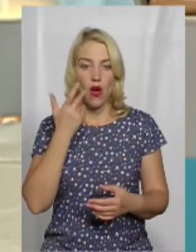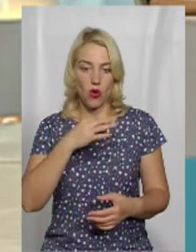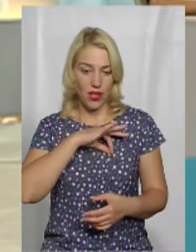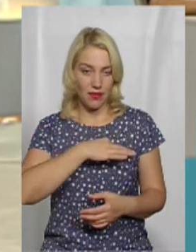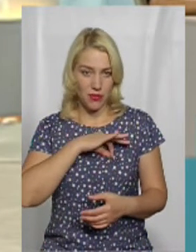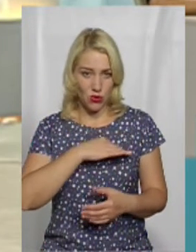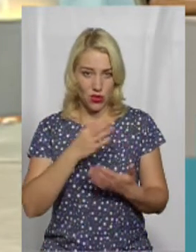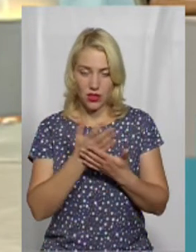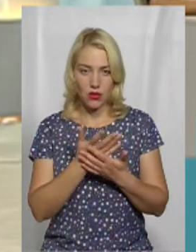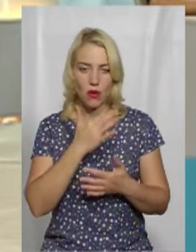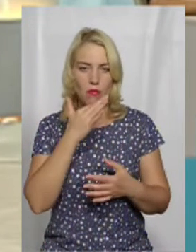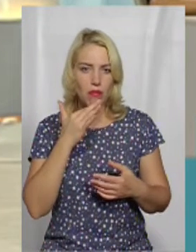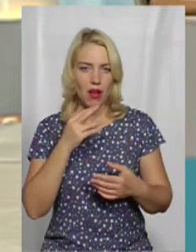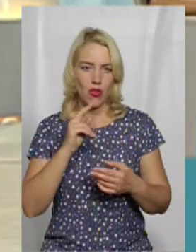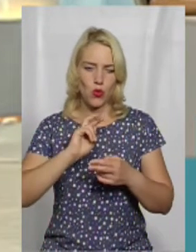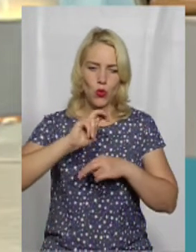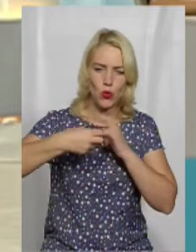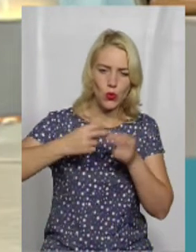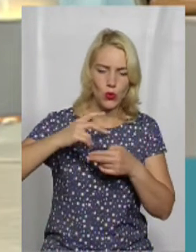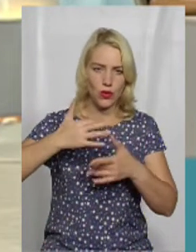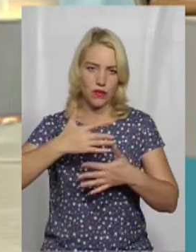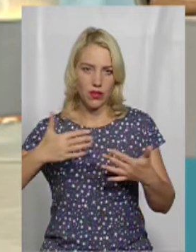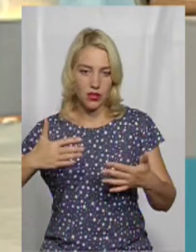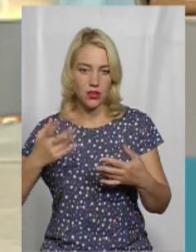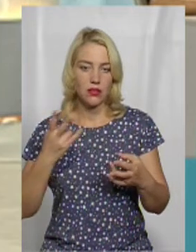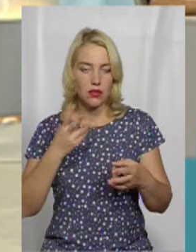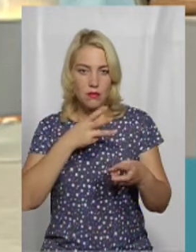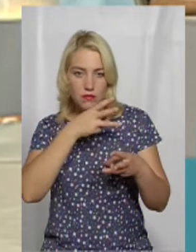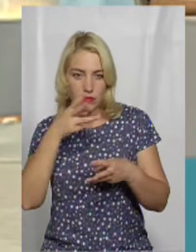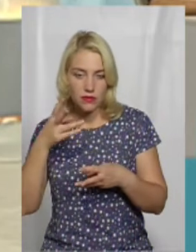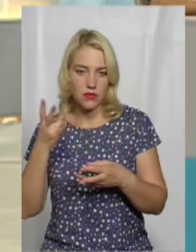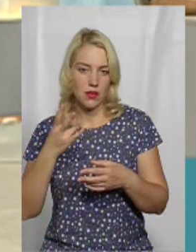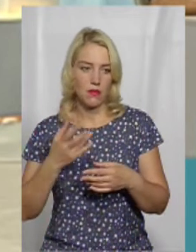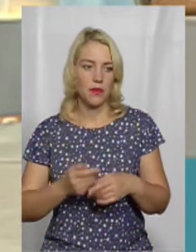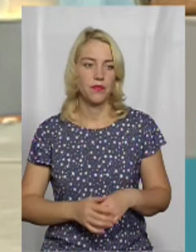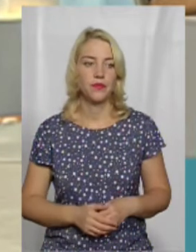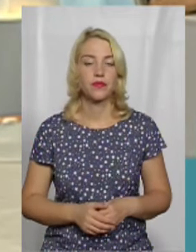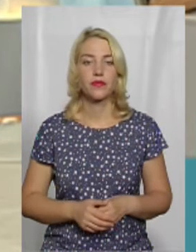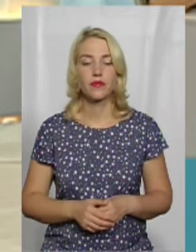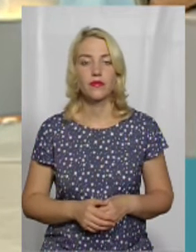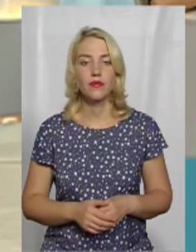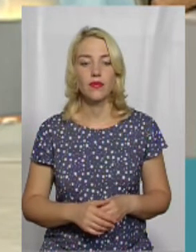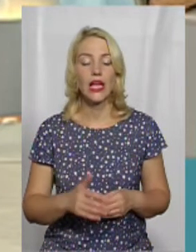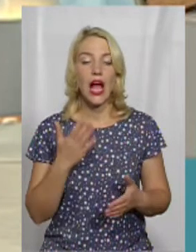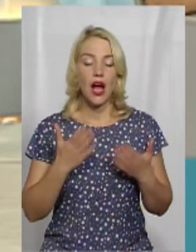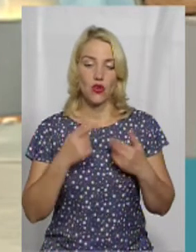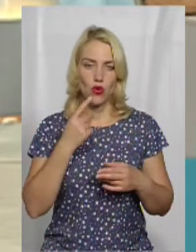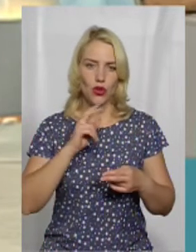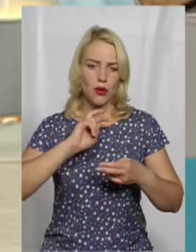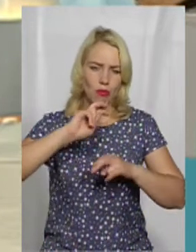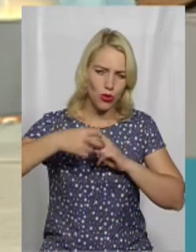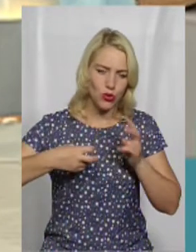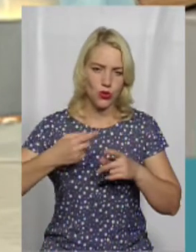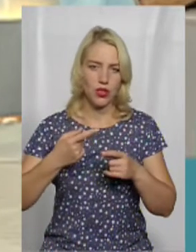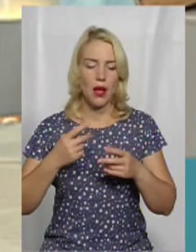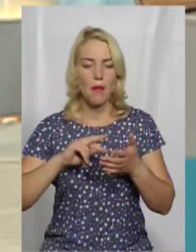реквізиту, багато трюків і тому подібного, треба явно інші, зовсім гроші. А ось, що ви говорите про трюки? Плануєте робити якісь спецефекти,